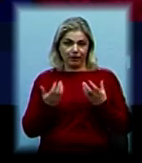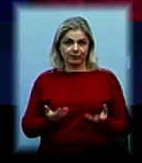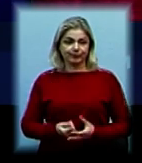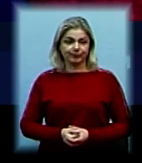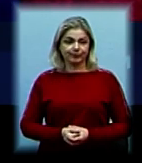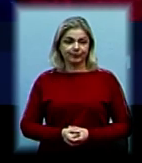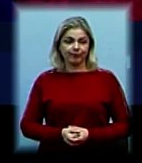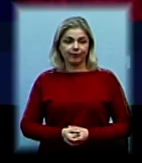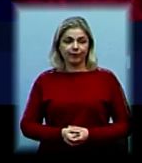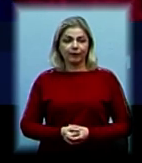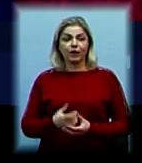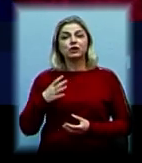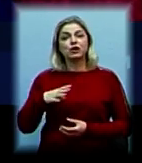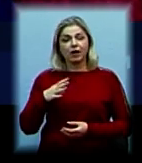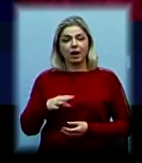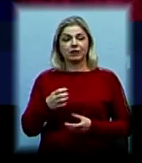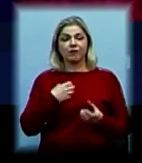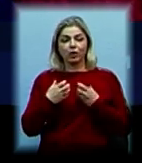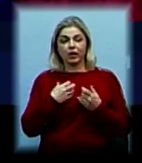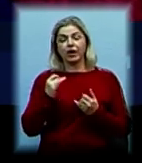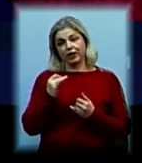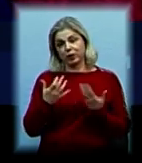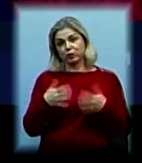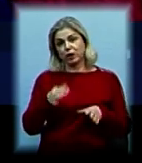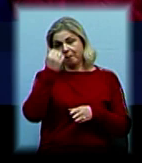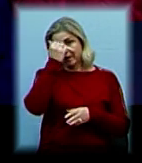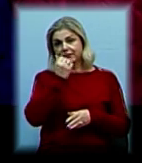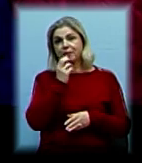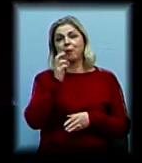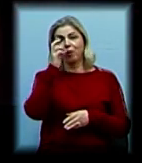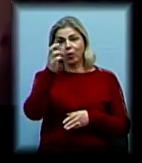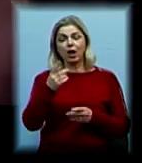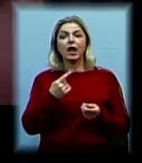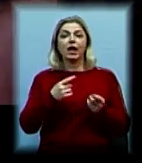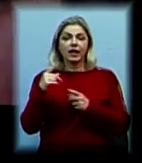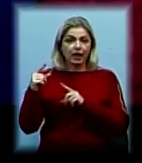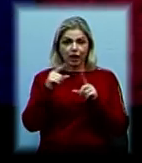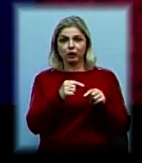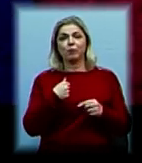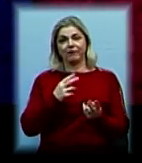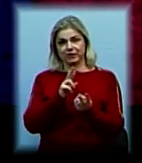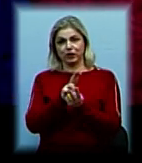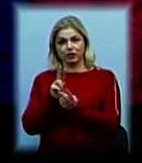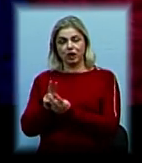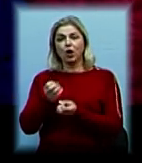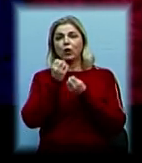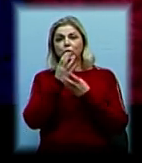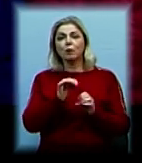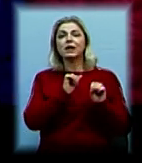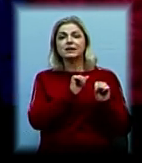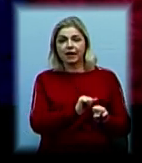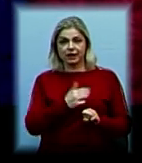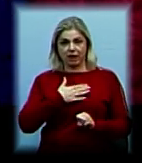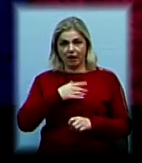хвилюємось. Хвилювались, чекали дуже. Дочекалися, дякувати Богу. Їдуть, зустрічаємо. Добре, захисник нашої